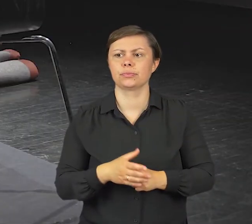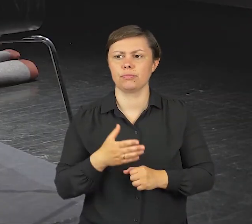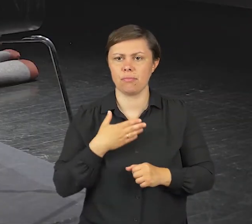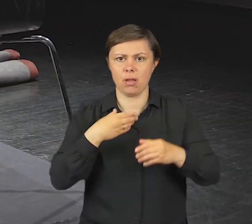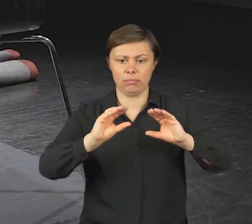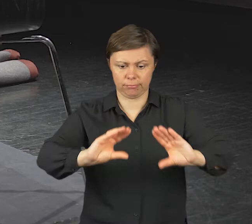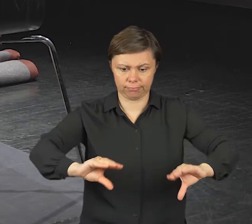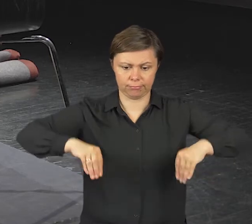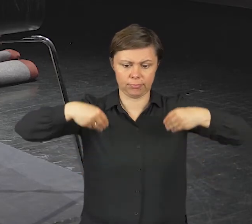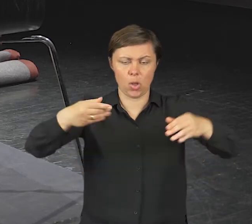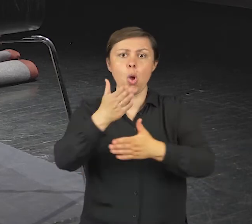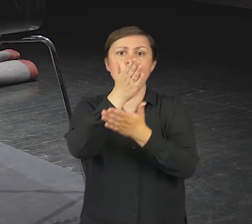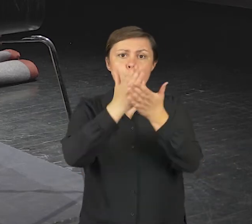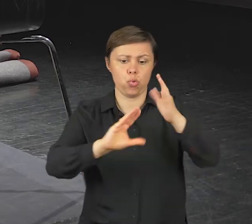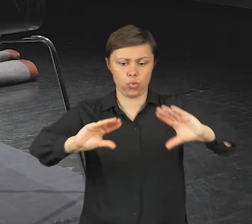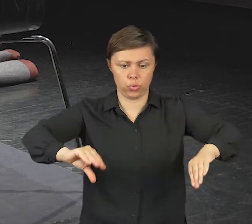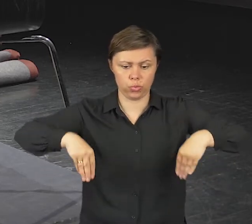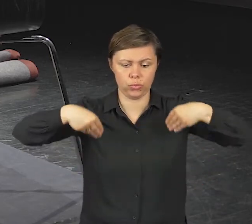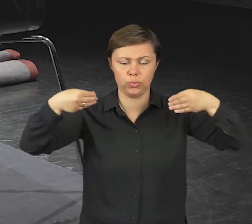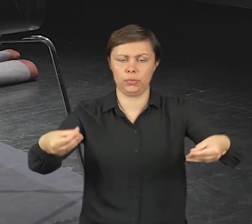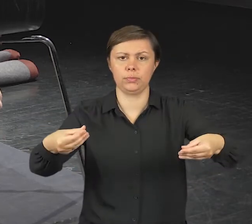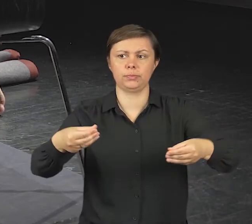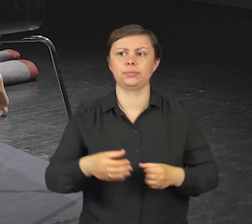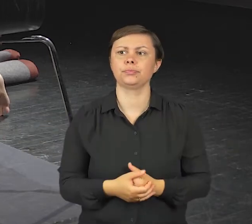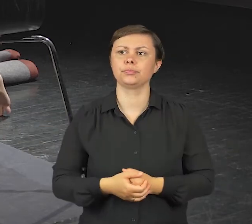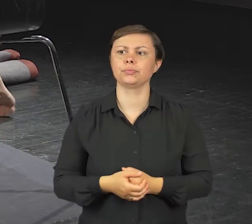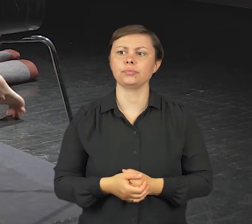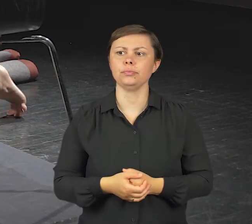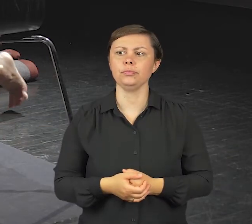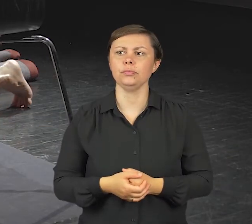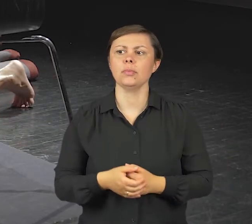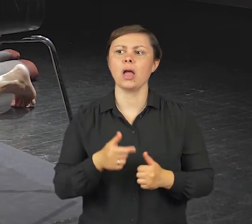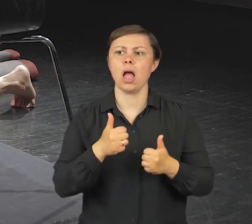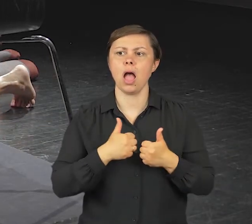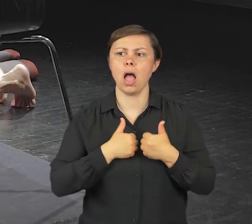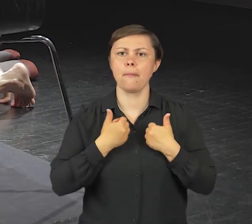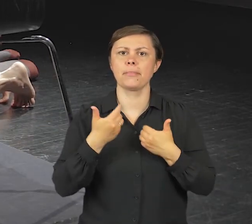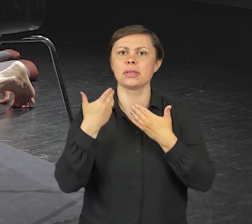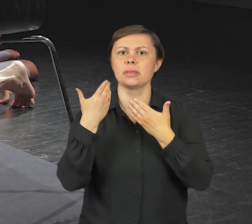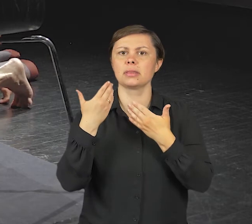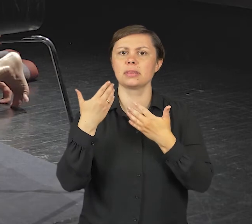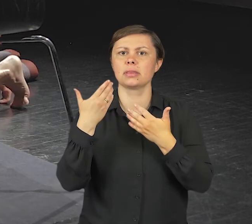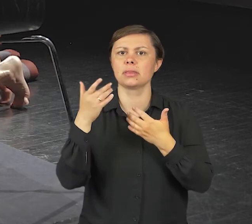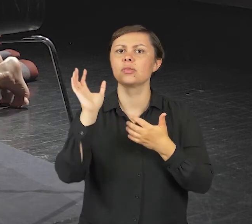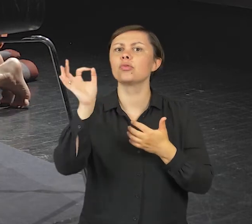złożysz na pół, złożysz na połowę, w taki sposób, aby podpierał jak